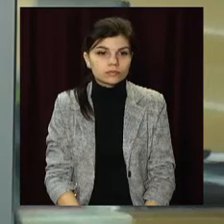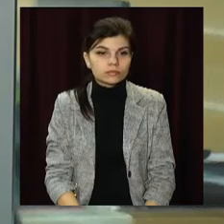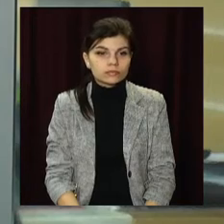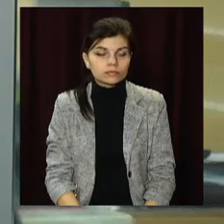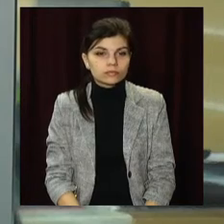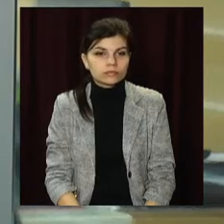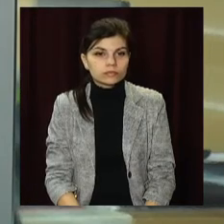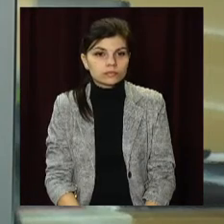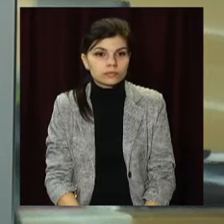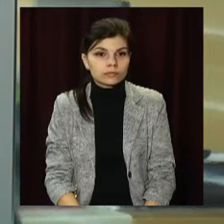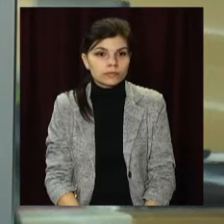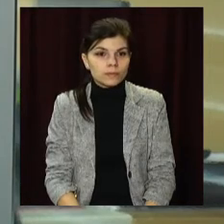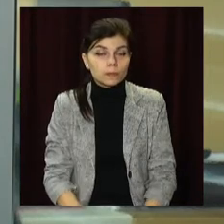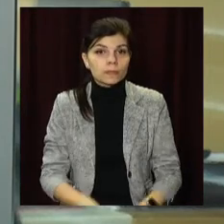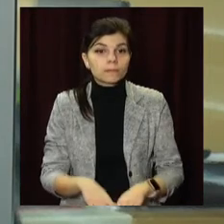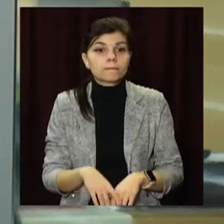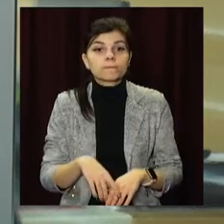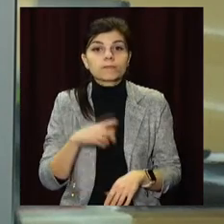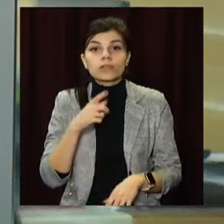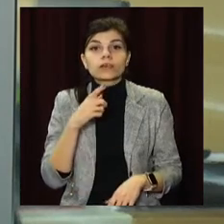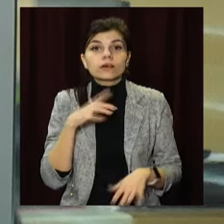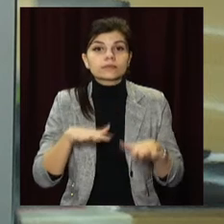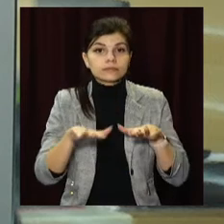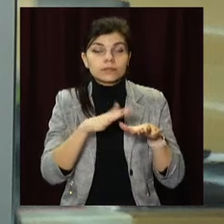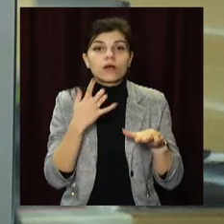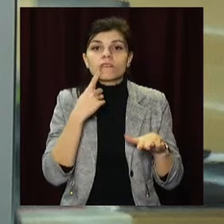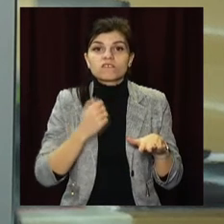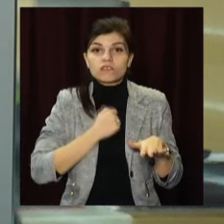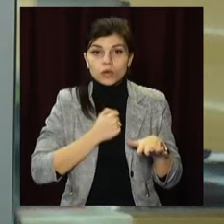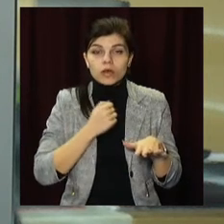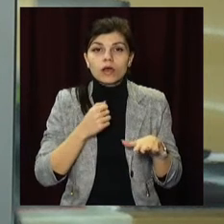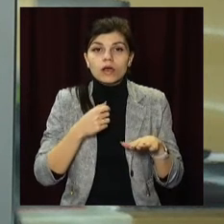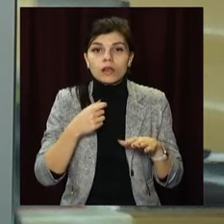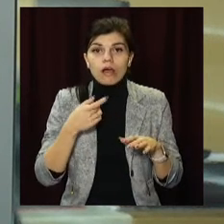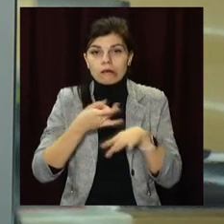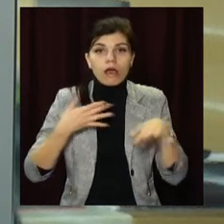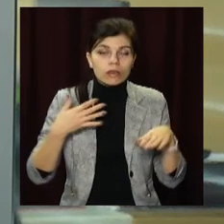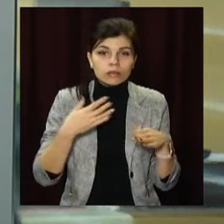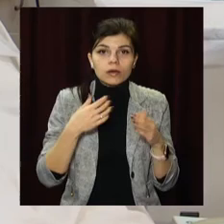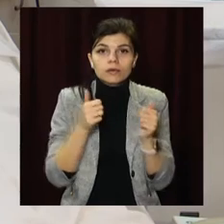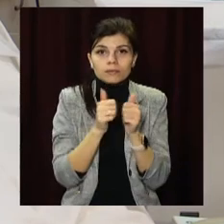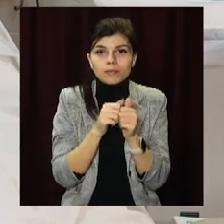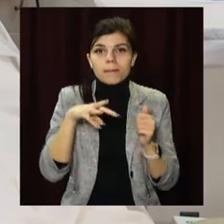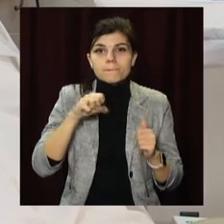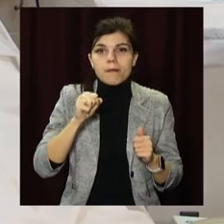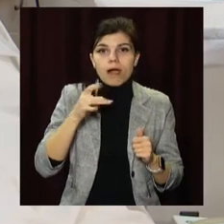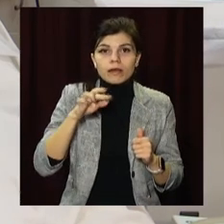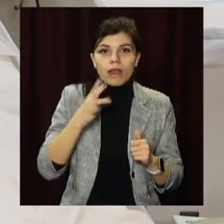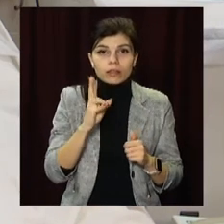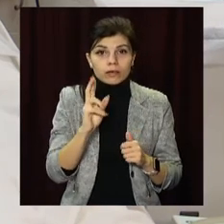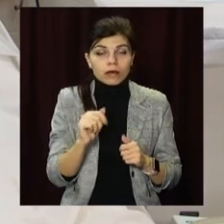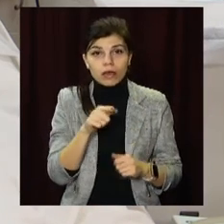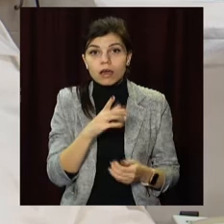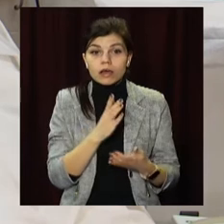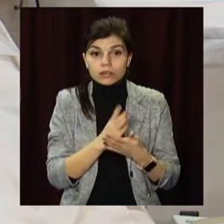У медиці лікарюють військового, якого поранили під Мар'їнкою. Там у суботу підірвалися на міні троє бійців. Двоє від отриманих поранень